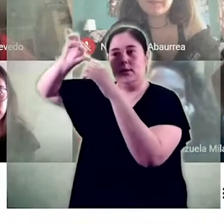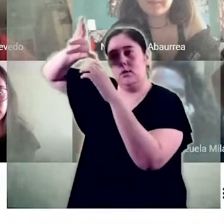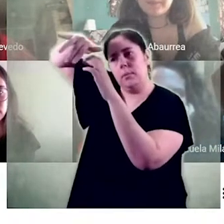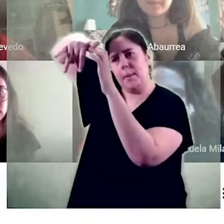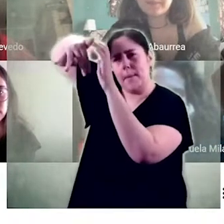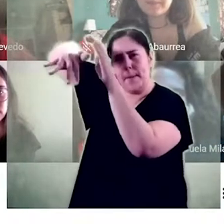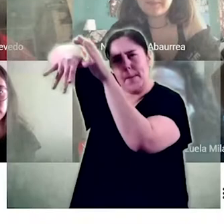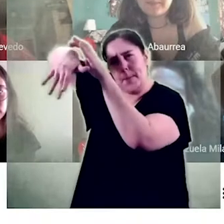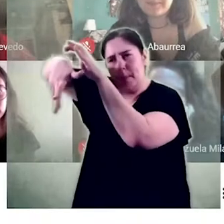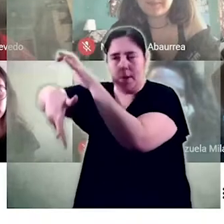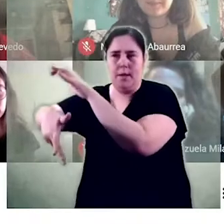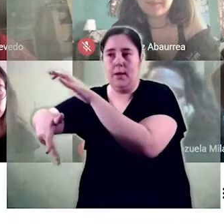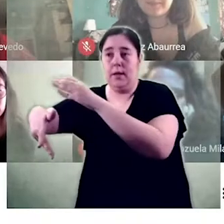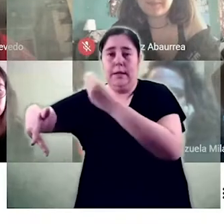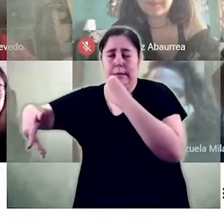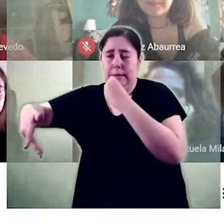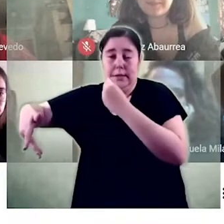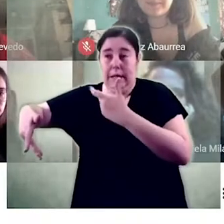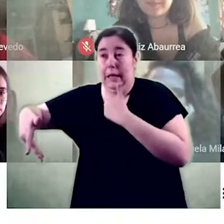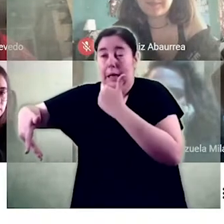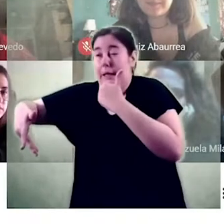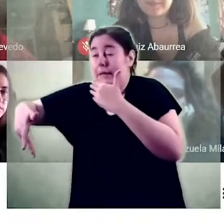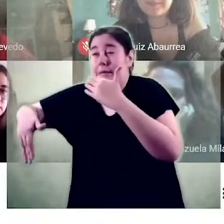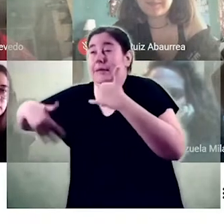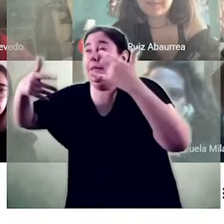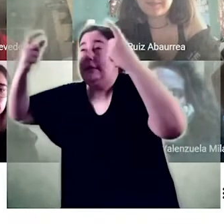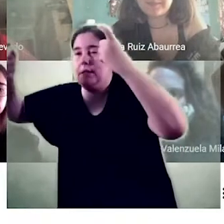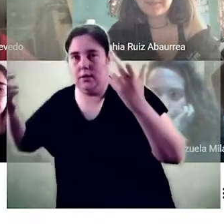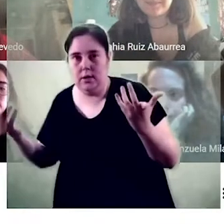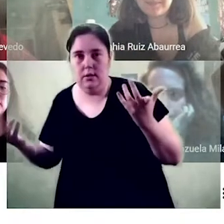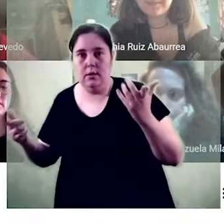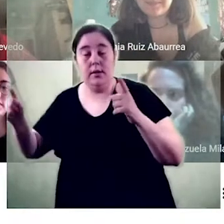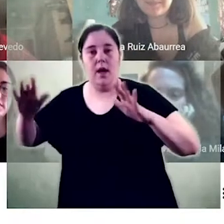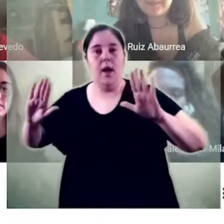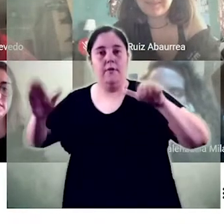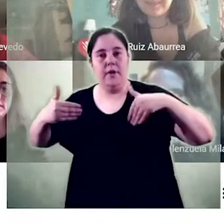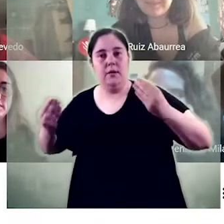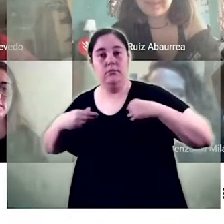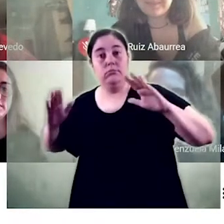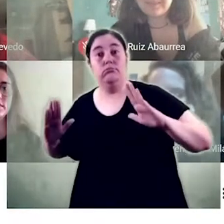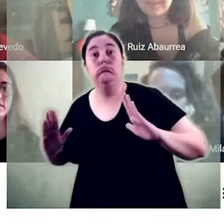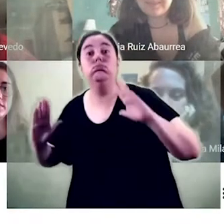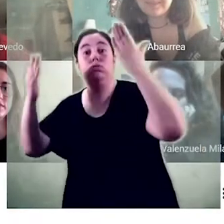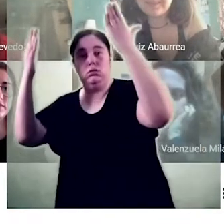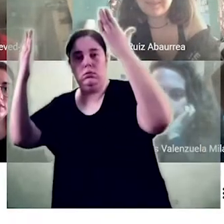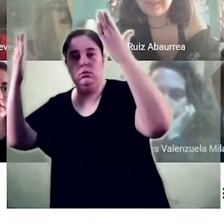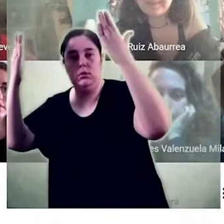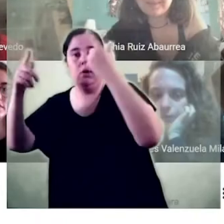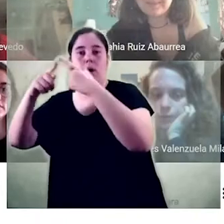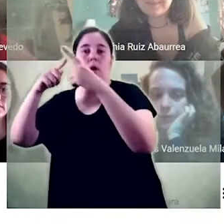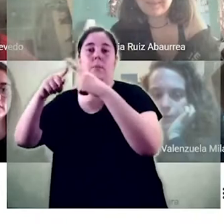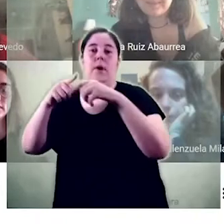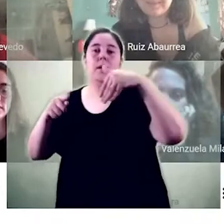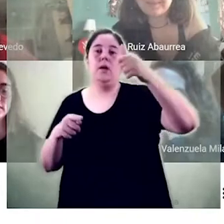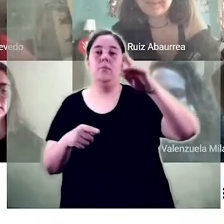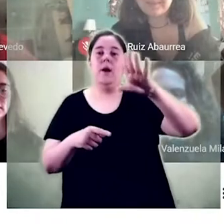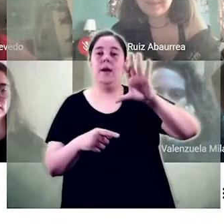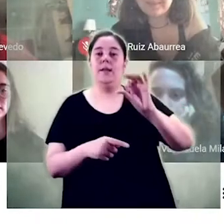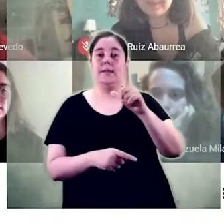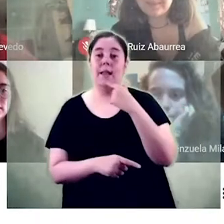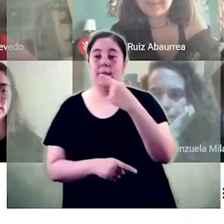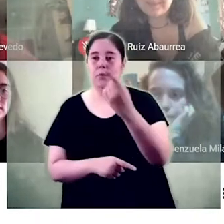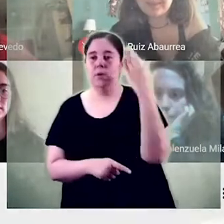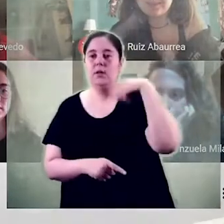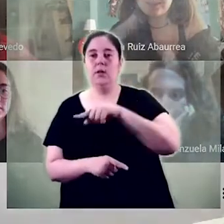dures arrelant malgrat tot i alimentant-se gairebé del no res el seu torn amb habilitat i lucidesa sublims